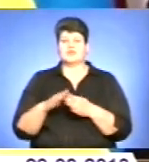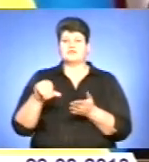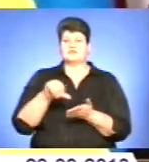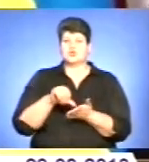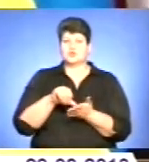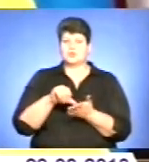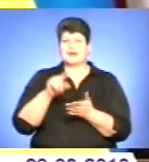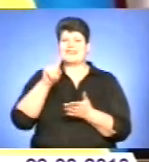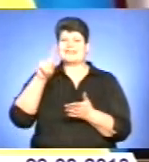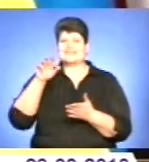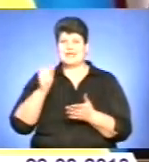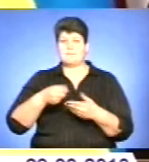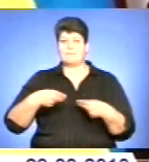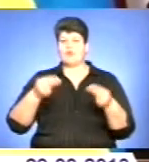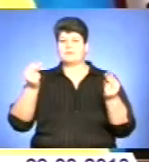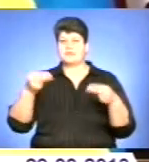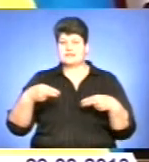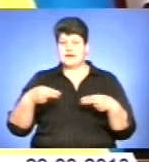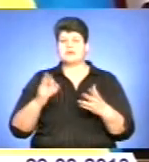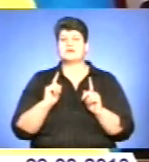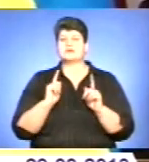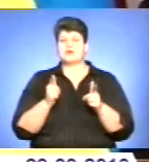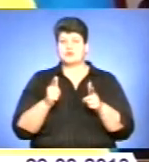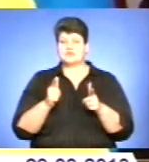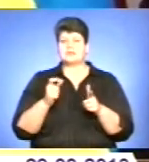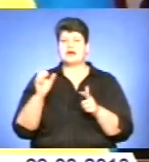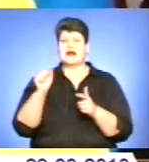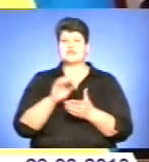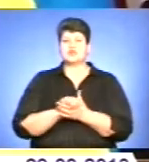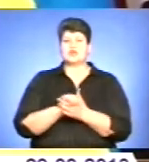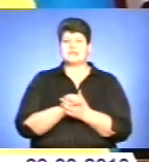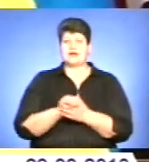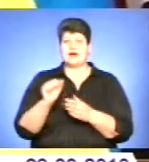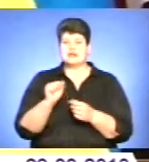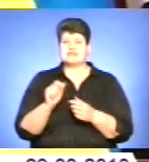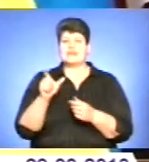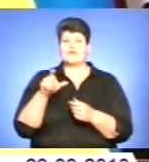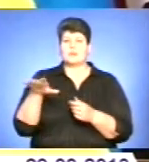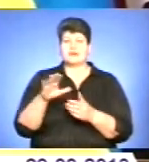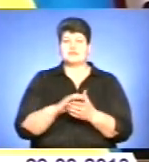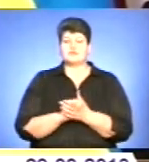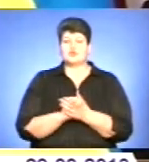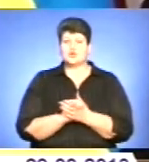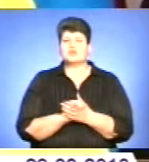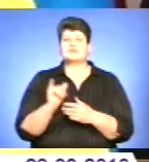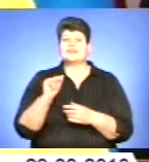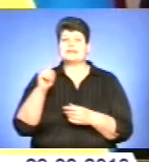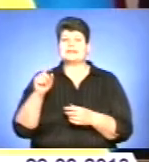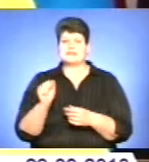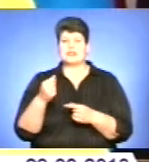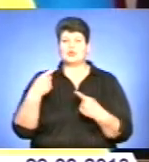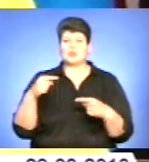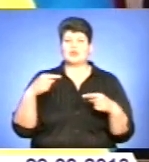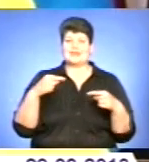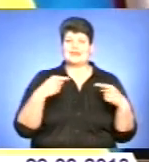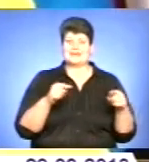підписання зглашення об асоціації з Європейським Союзом і за інші